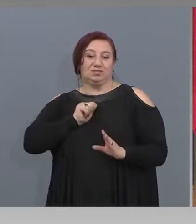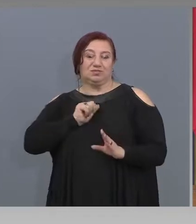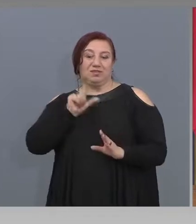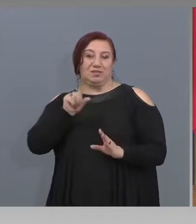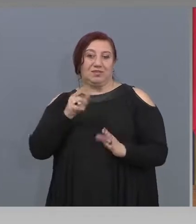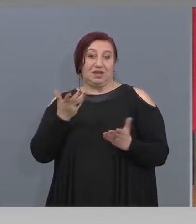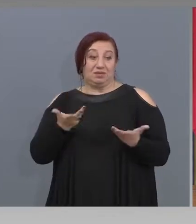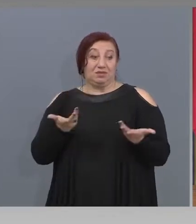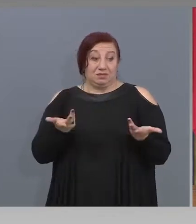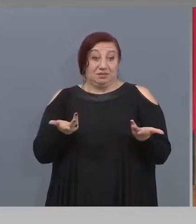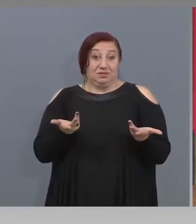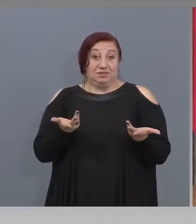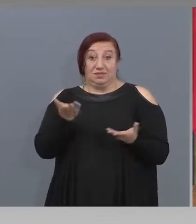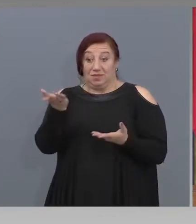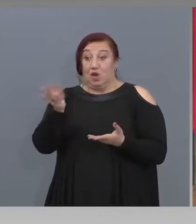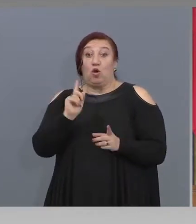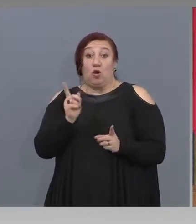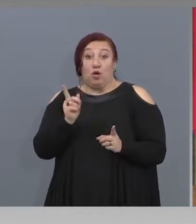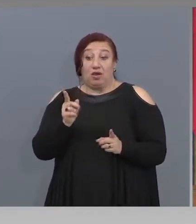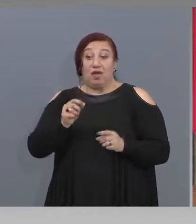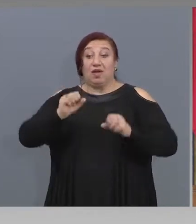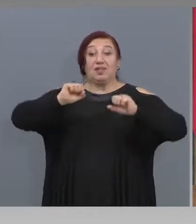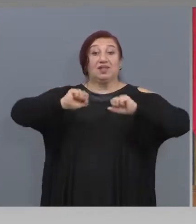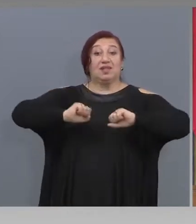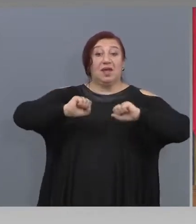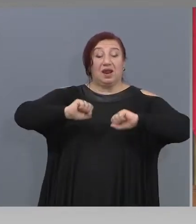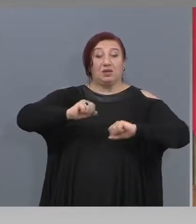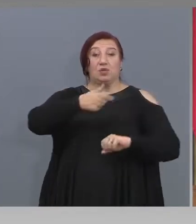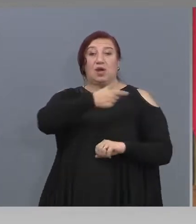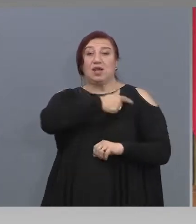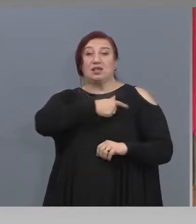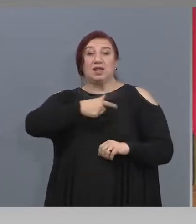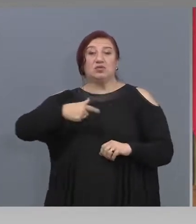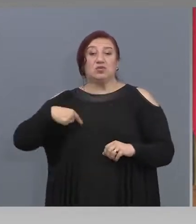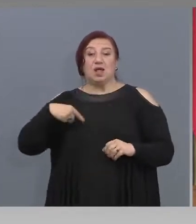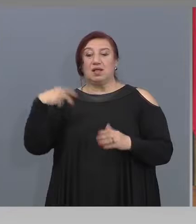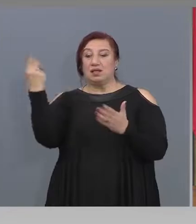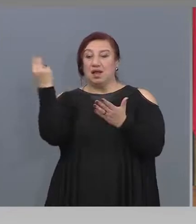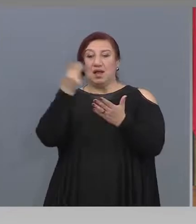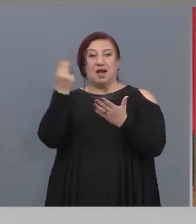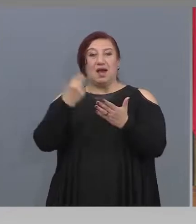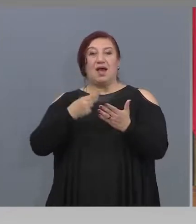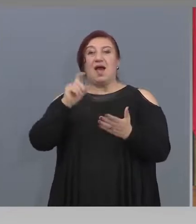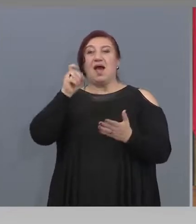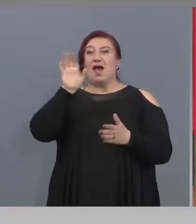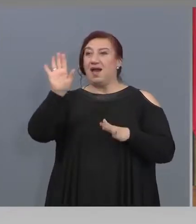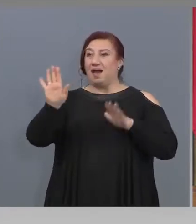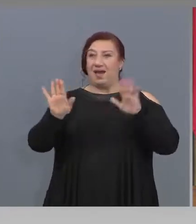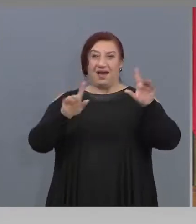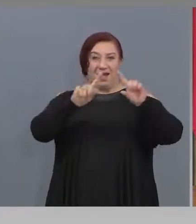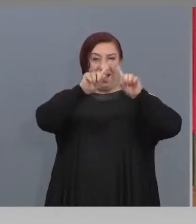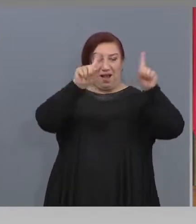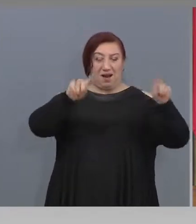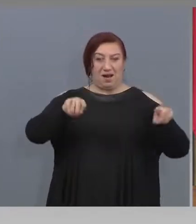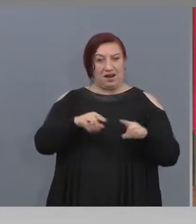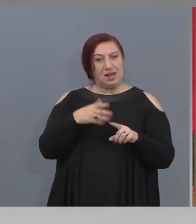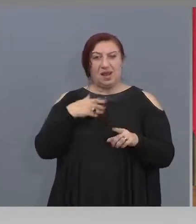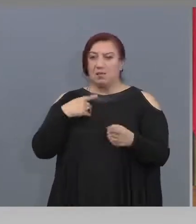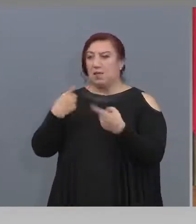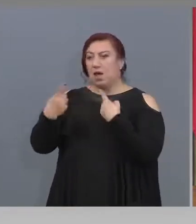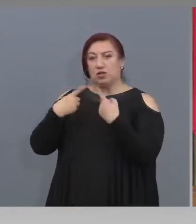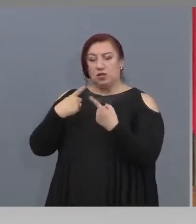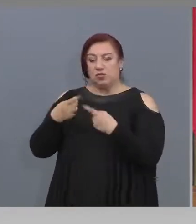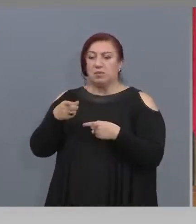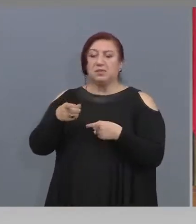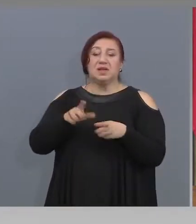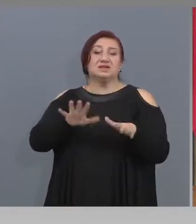Е директора на Националната галерия. Има някакви договорни отношения там. Но пак казах, те са временни по посока на съвместни